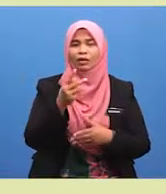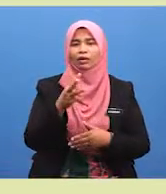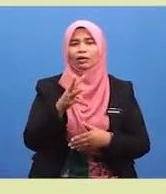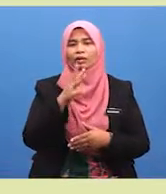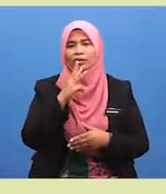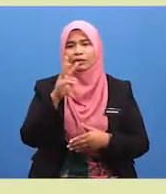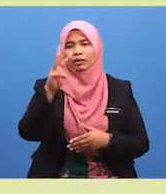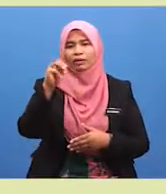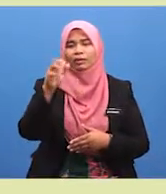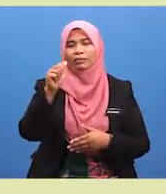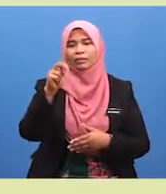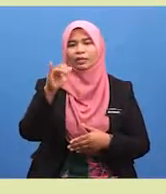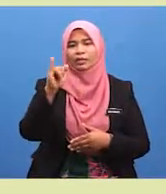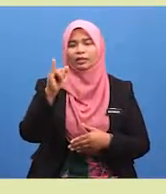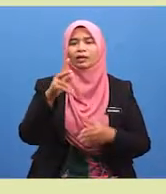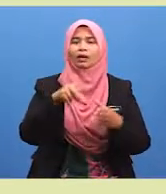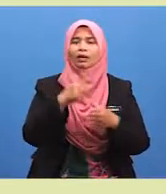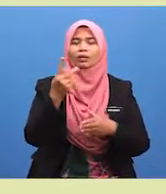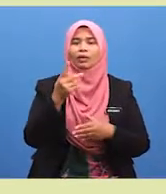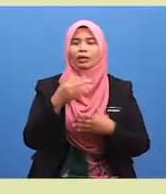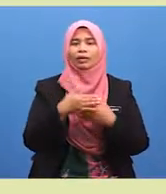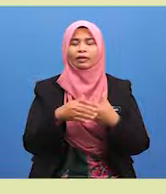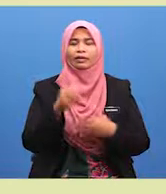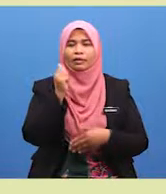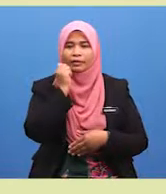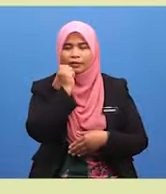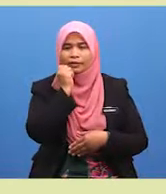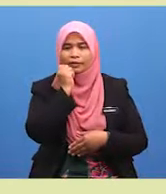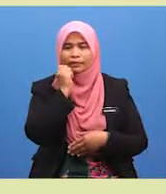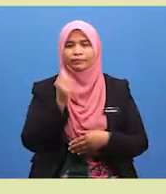keluarnya air mandi. Keduanya, air.